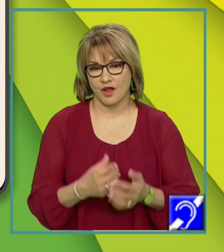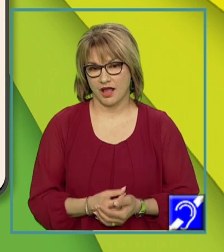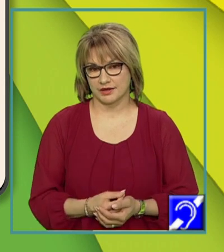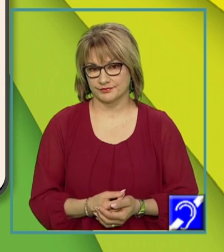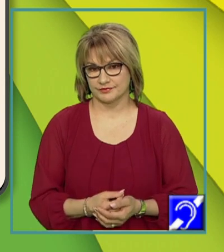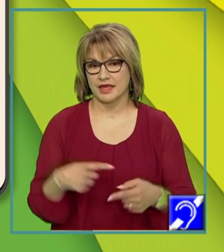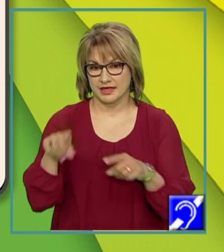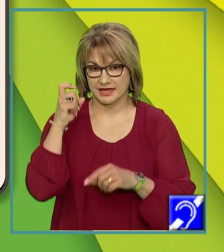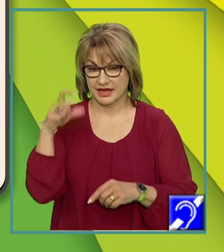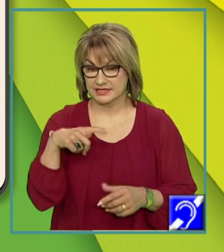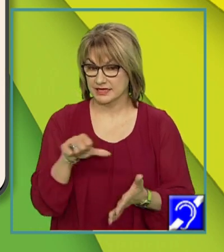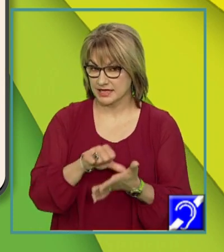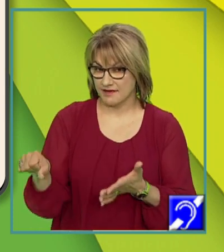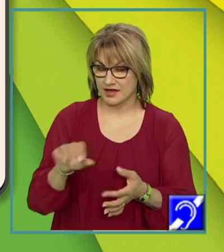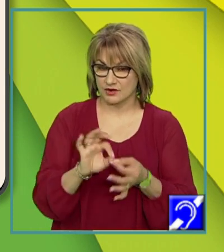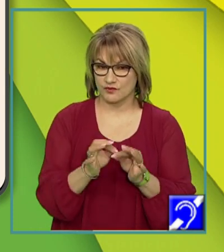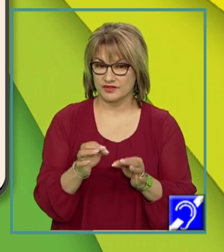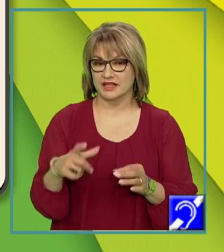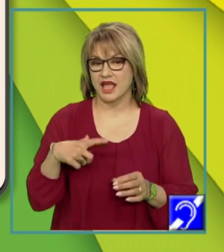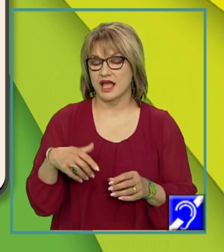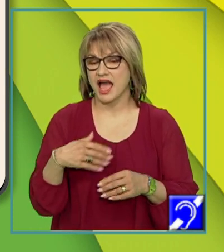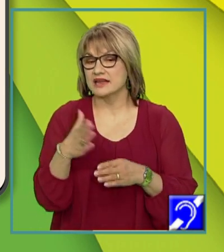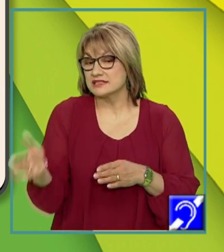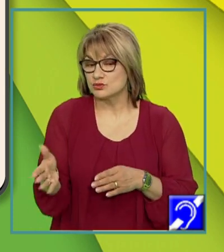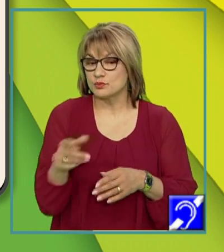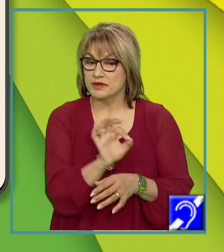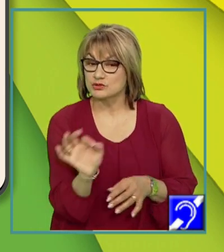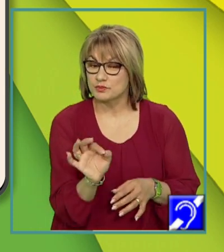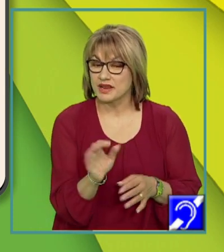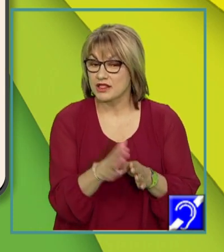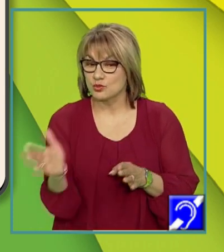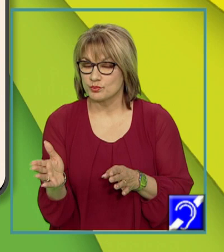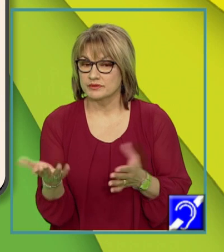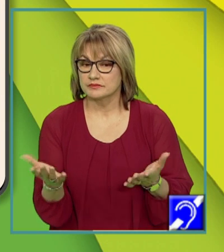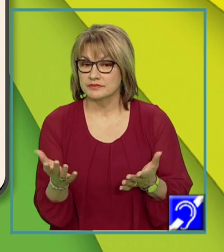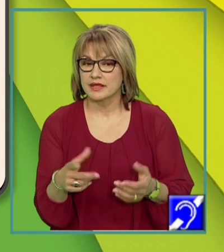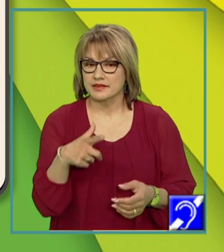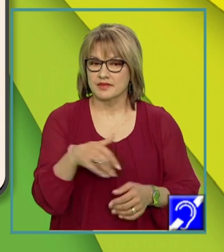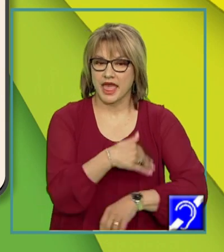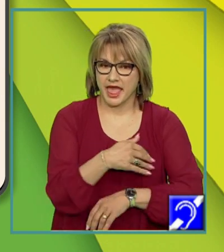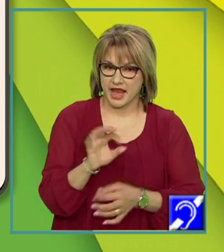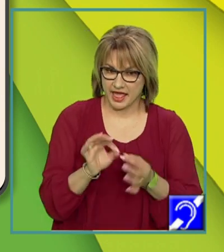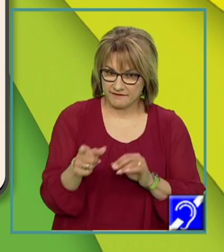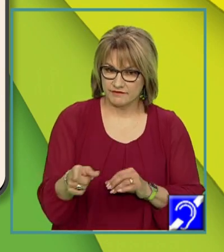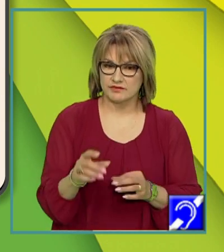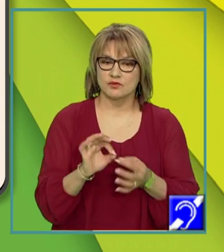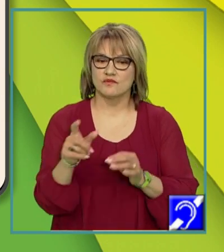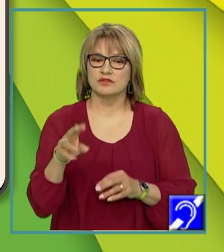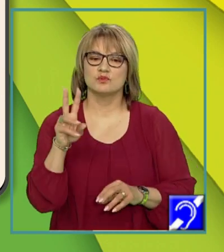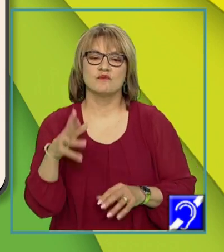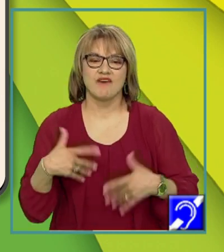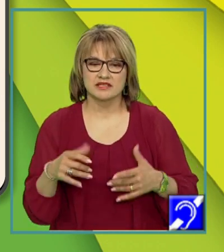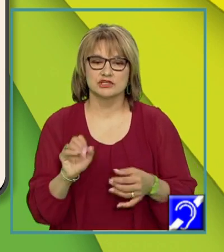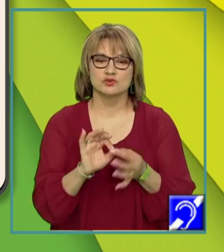Crezi că se pot îndepărta cuvintele ce urmează după verbele subliniate? Este vorba de cuvântul elev, veselă